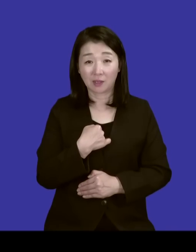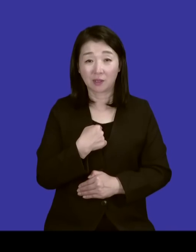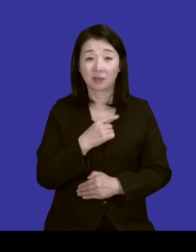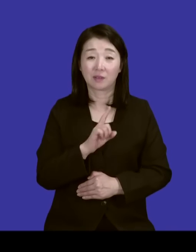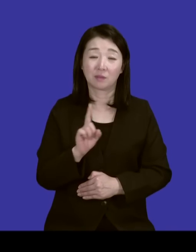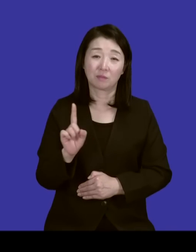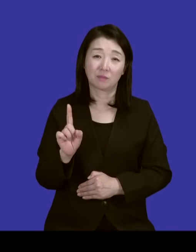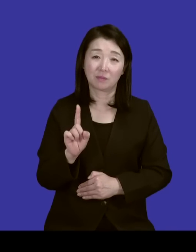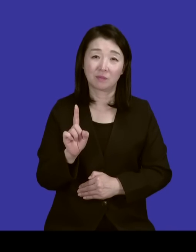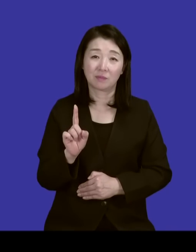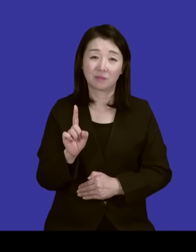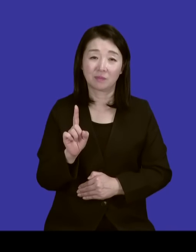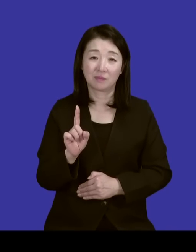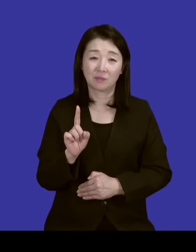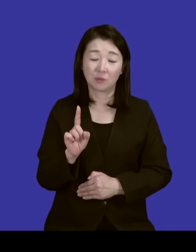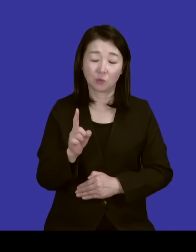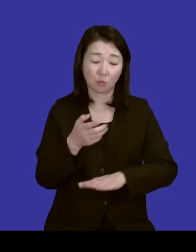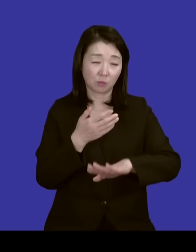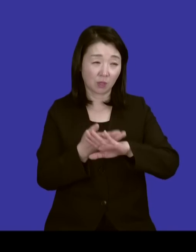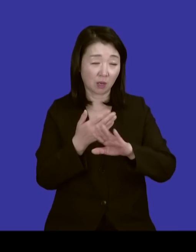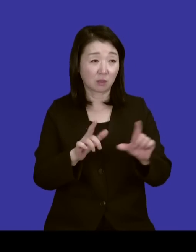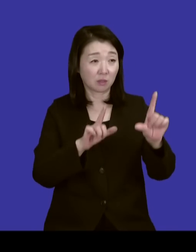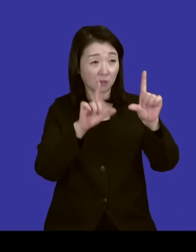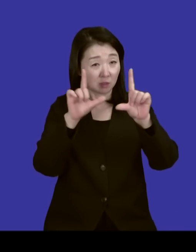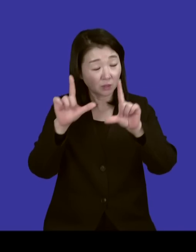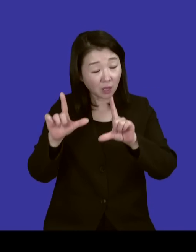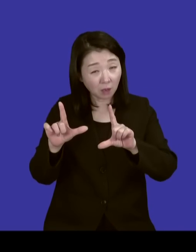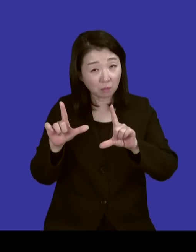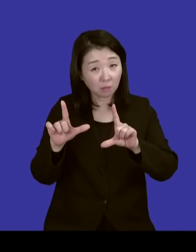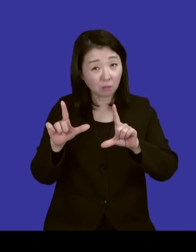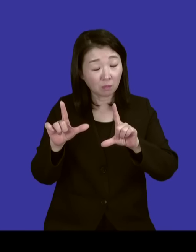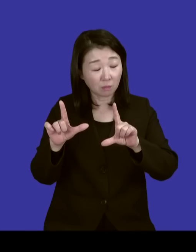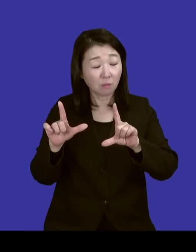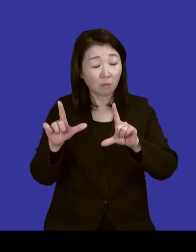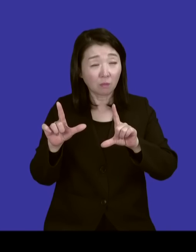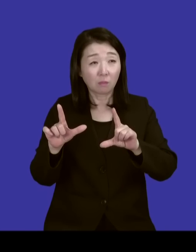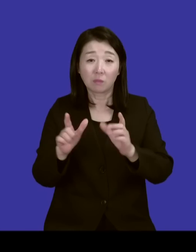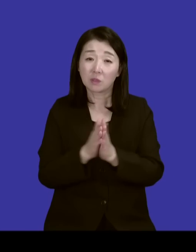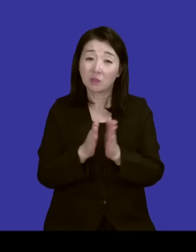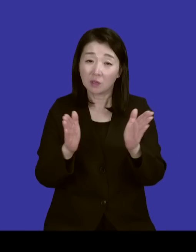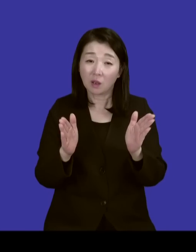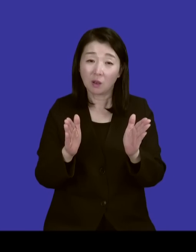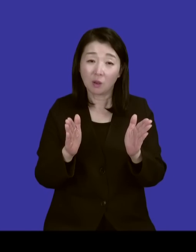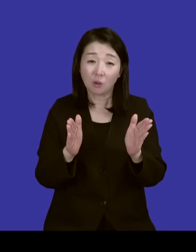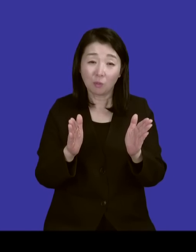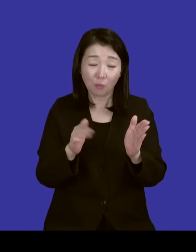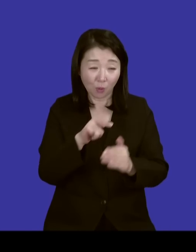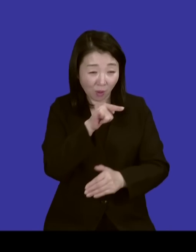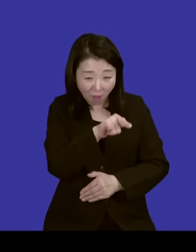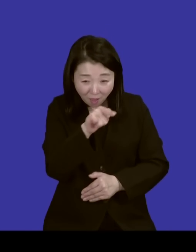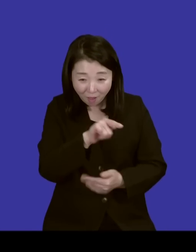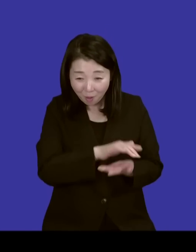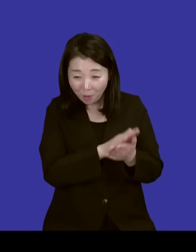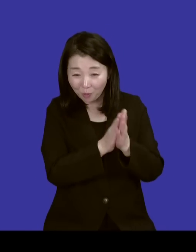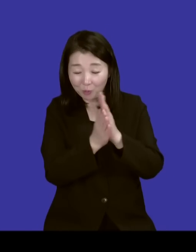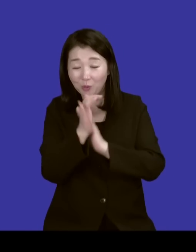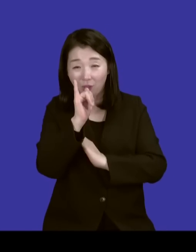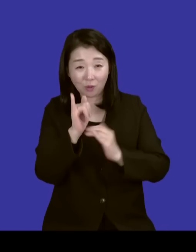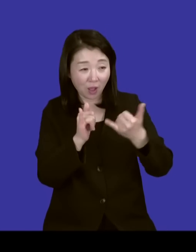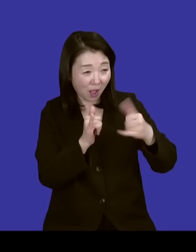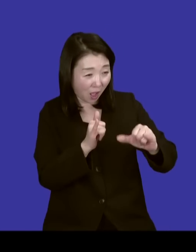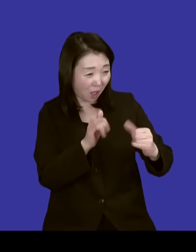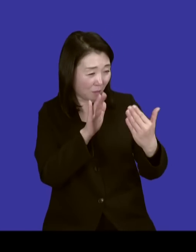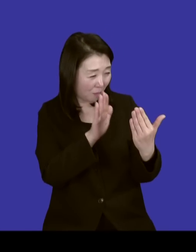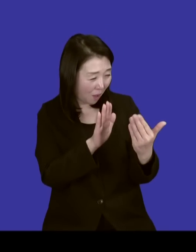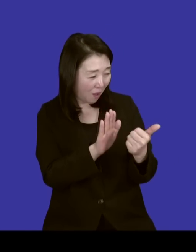좀 색다른 삶을 살기 시작하니까 모든 것이 이렇게 막 변하면서 아이들 대하는 것도 변해지고